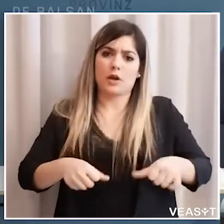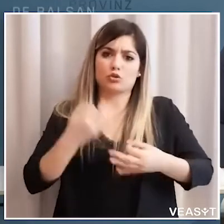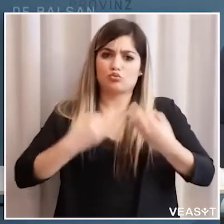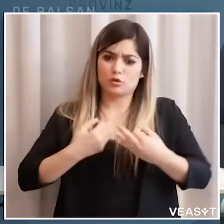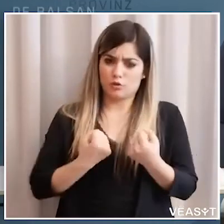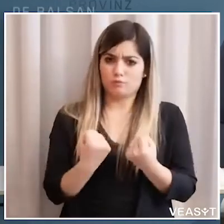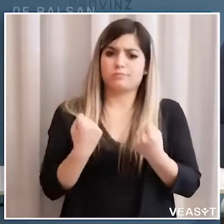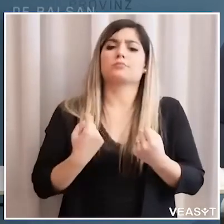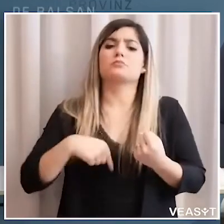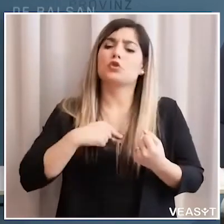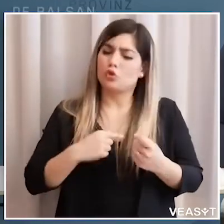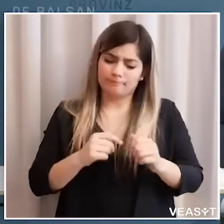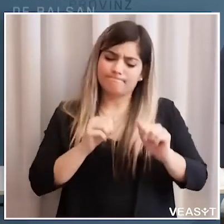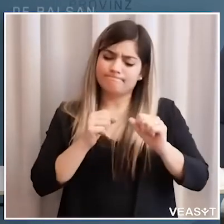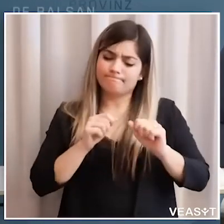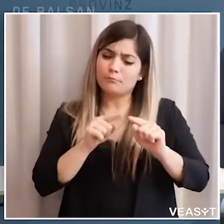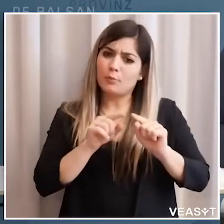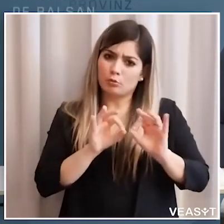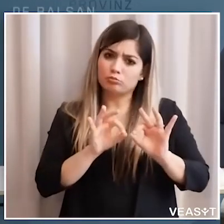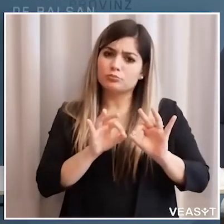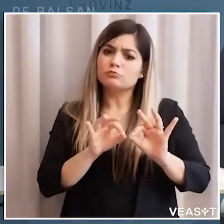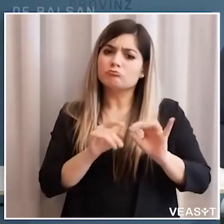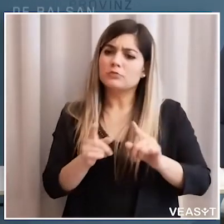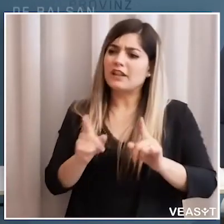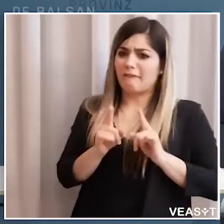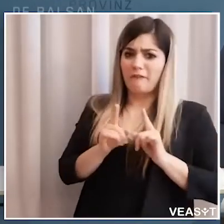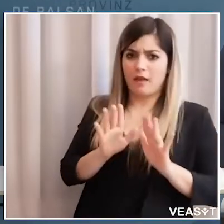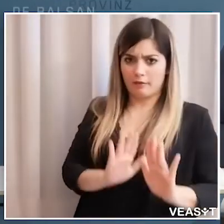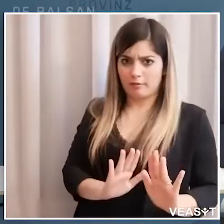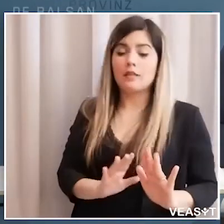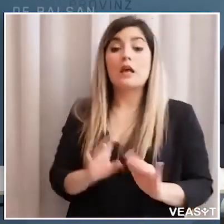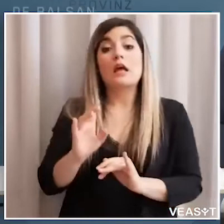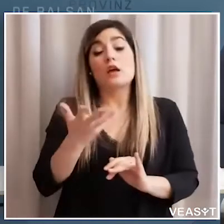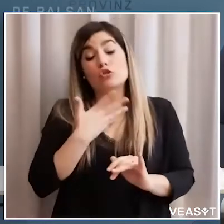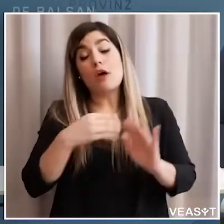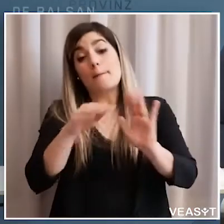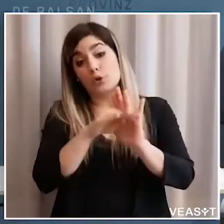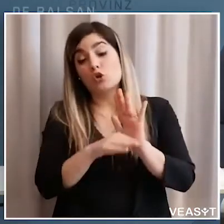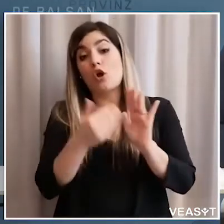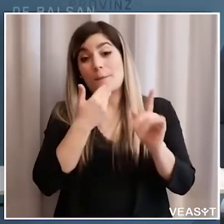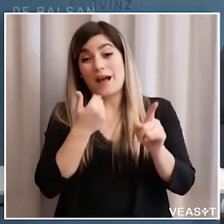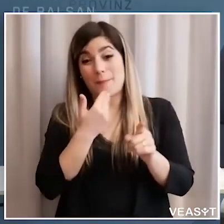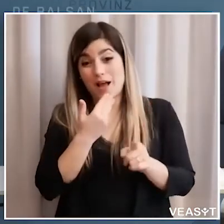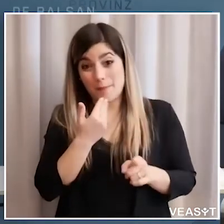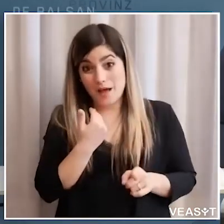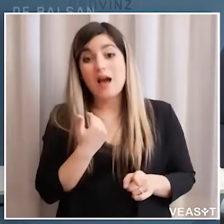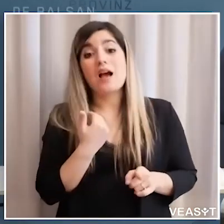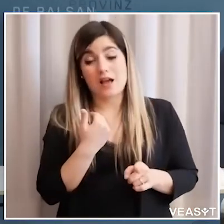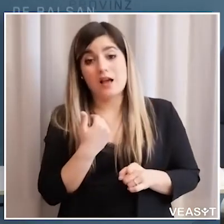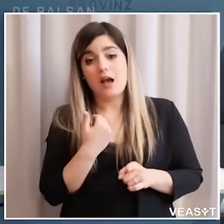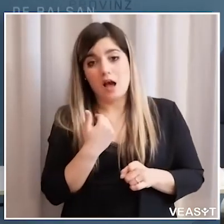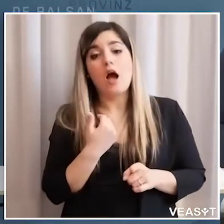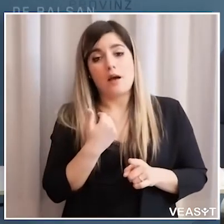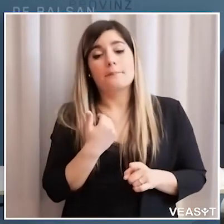difenderemo anche e siamo anche convinti che tra l'altro comunque eventuali protocolli ancora mancanti che non aggiungeranno